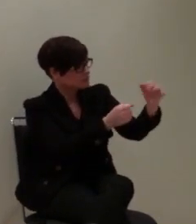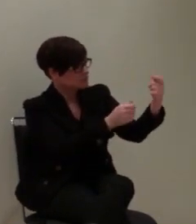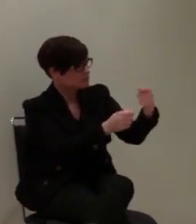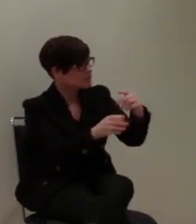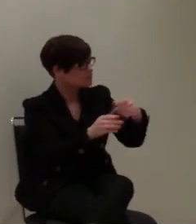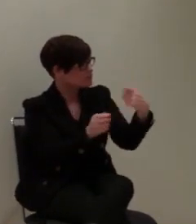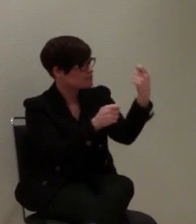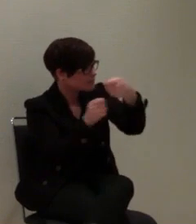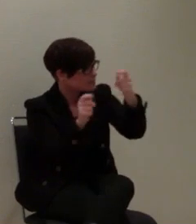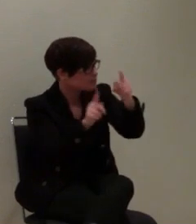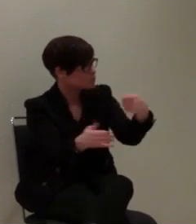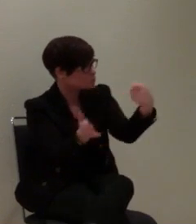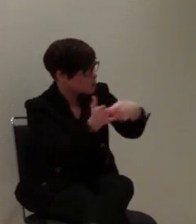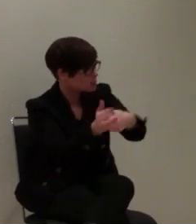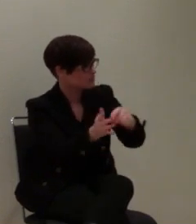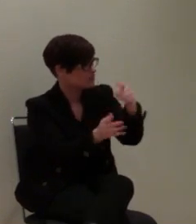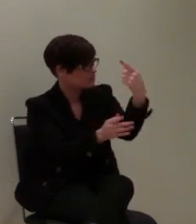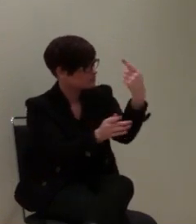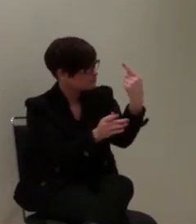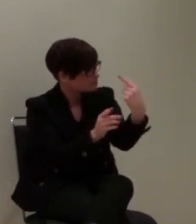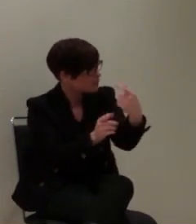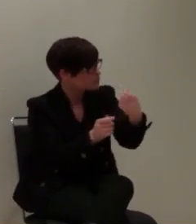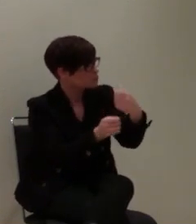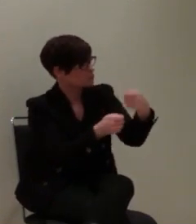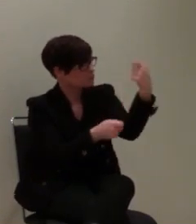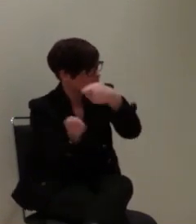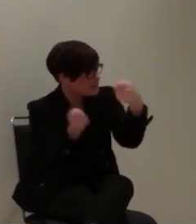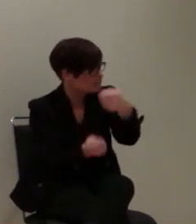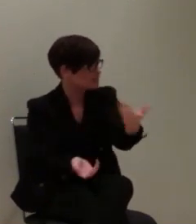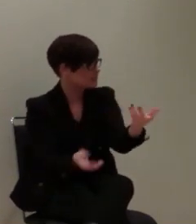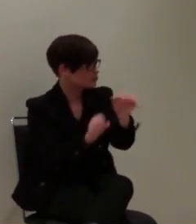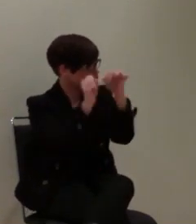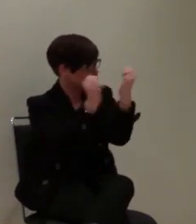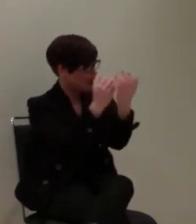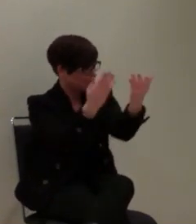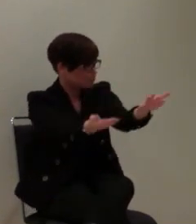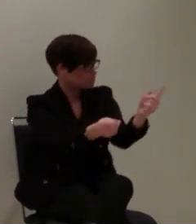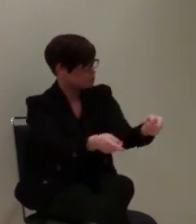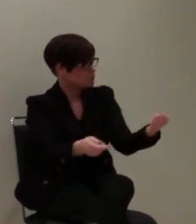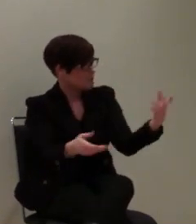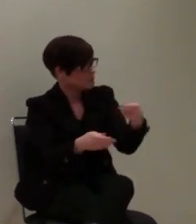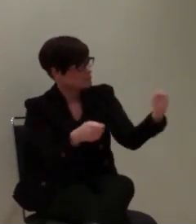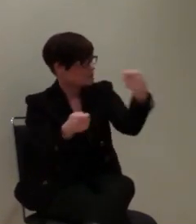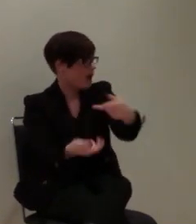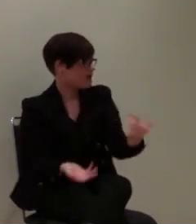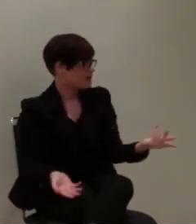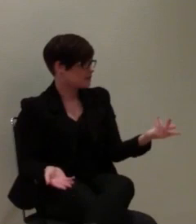übernommen wird oder die Kosten erstattet oder dass der Staat sich irgendwie damit beteiligt.